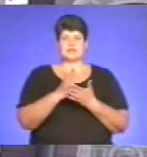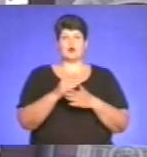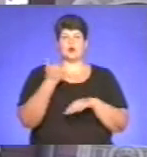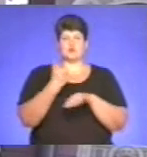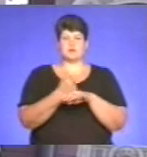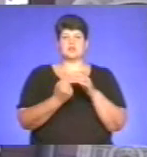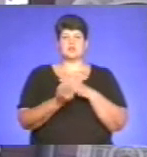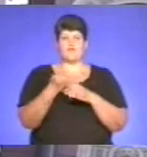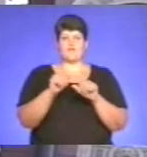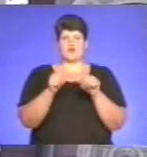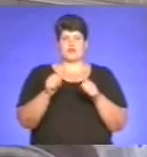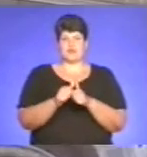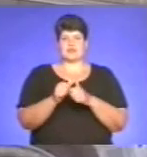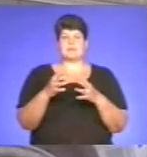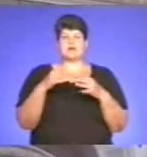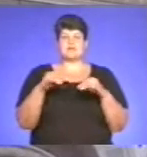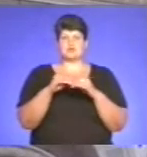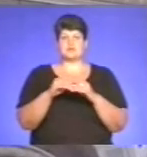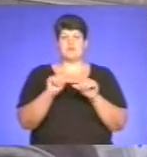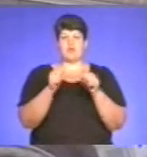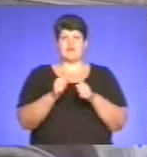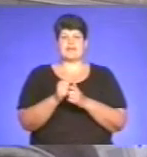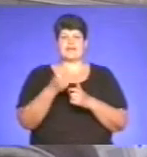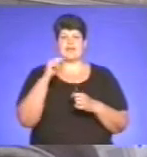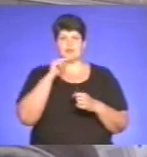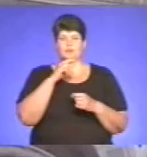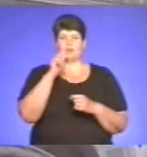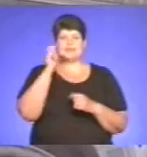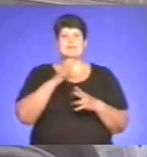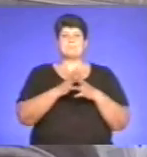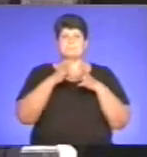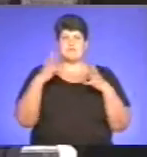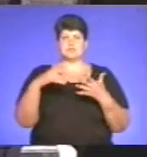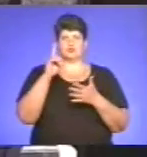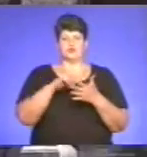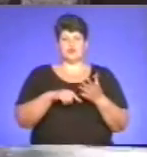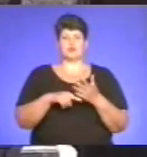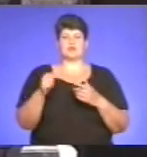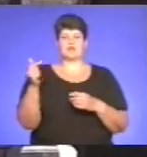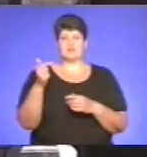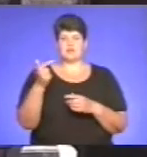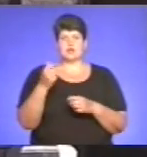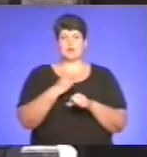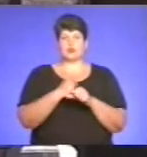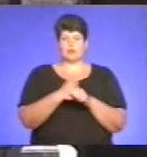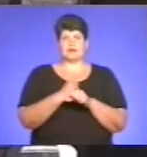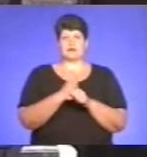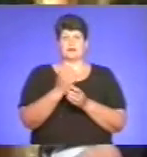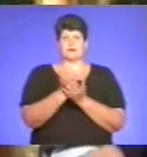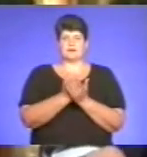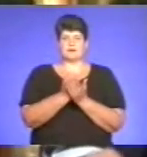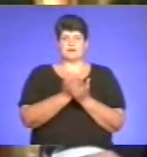формування ресурсів для кредитування економіки. Українці також стали більше довіряти вітчизняній валюті і робити заощадження у гривні.